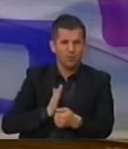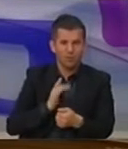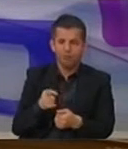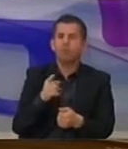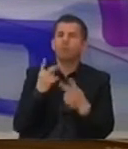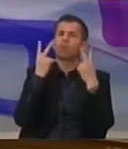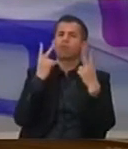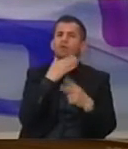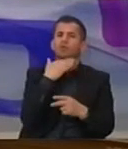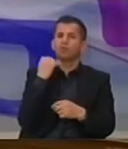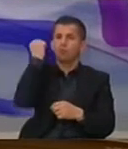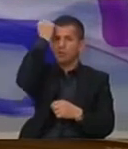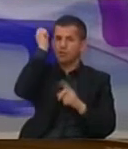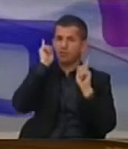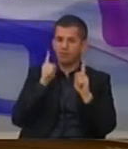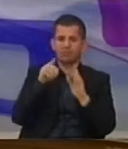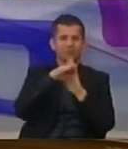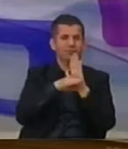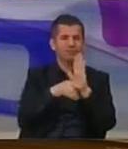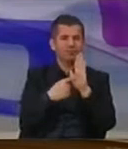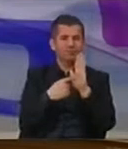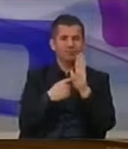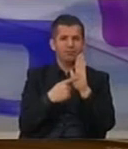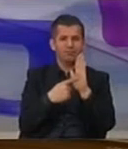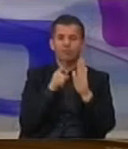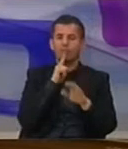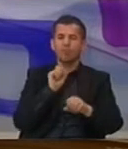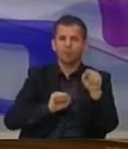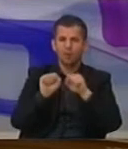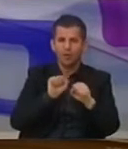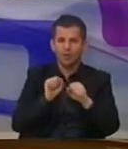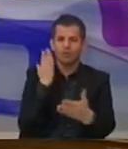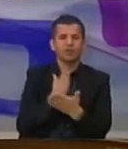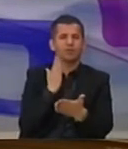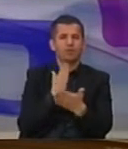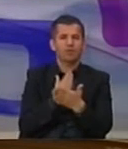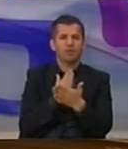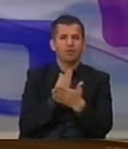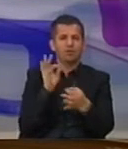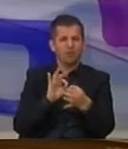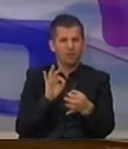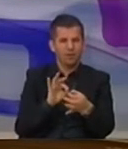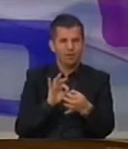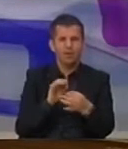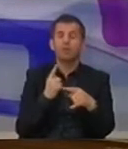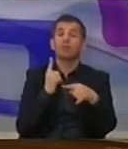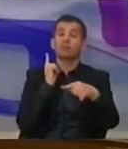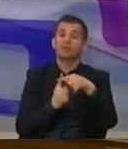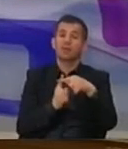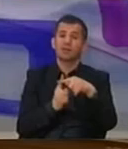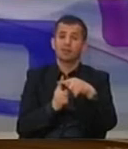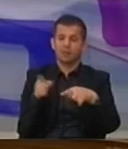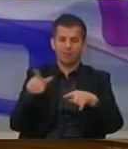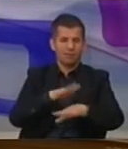dëmës doshme që Kosovat këtë listën e trashigimi kulturore në në mbrojtje, të përheshme të pljot dhe të sakt. Pas si